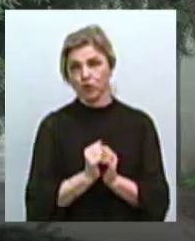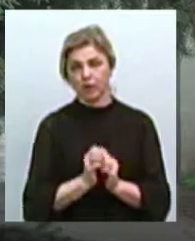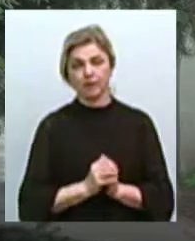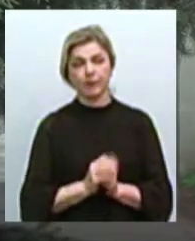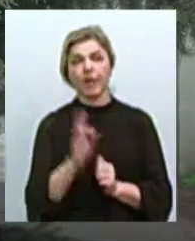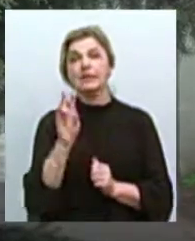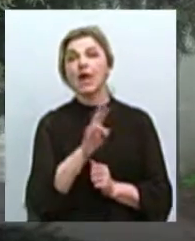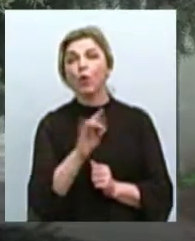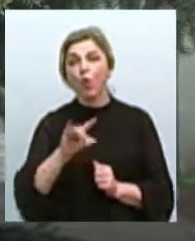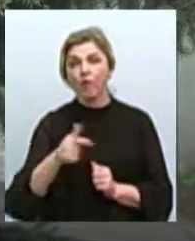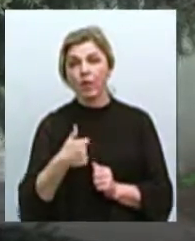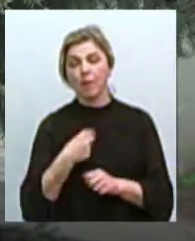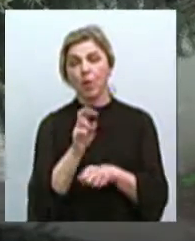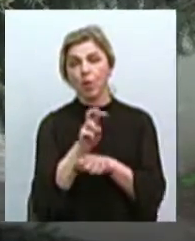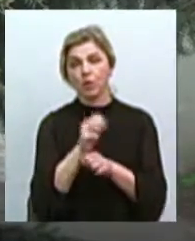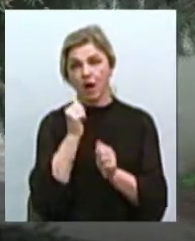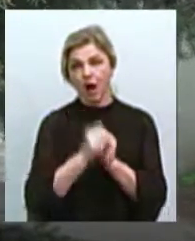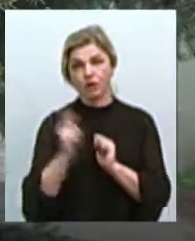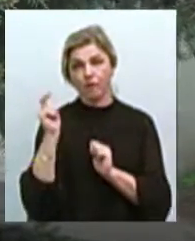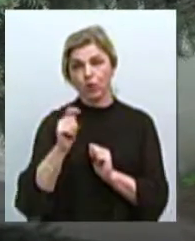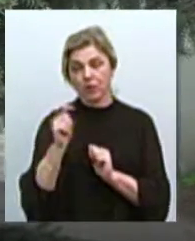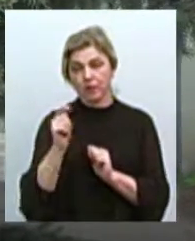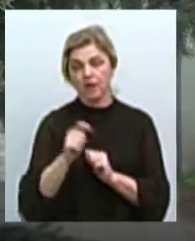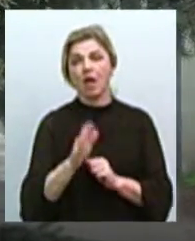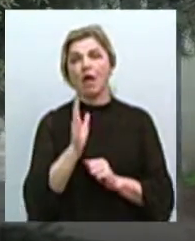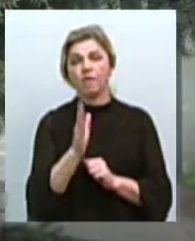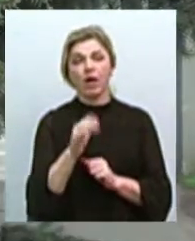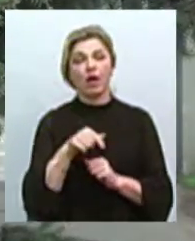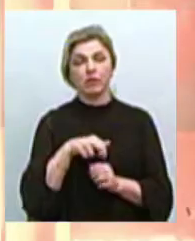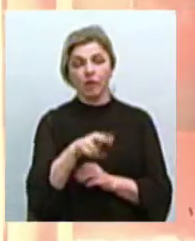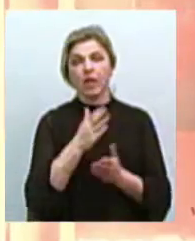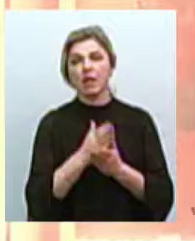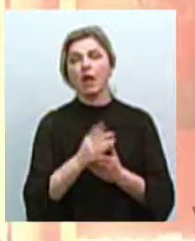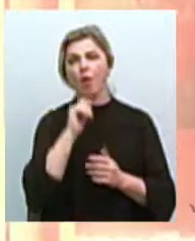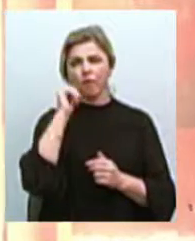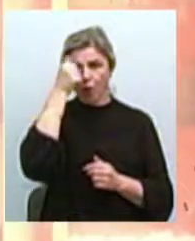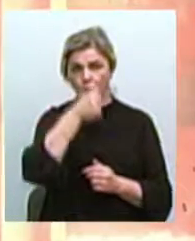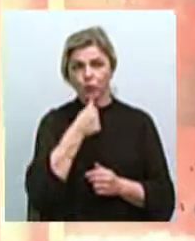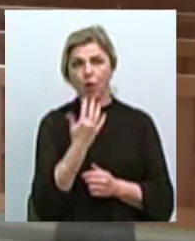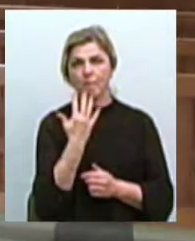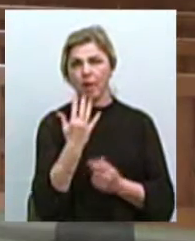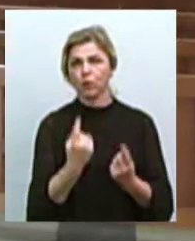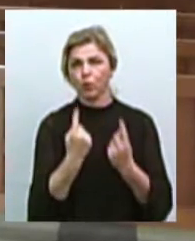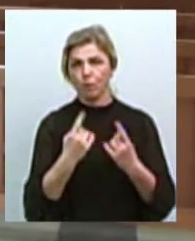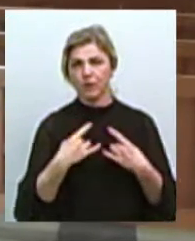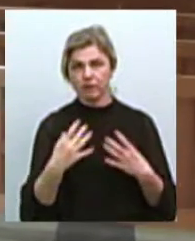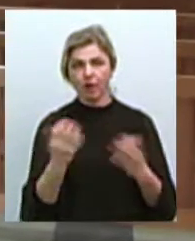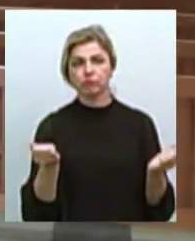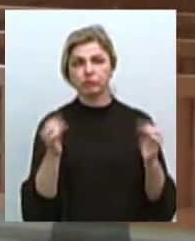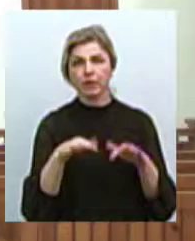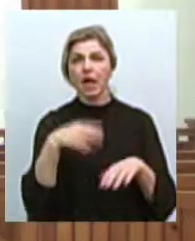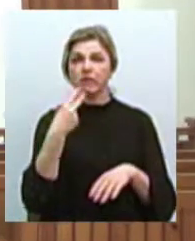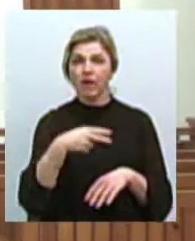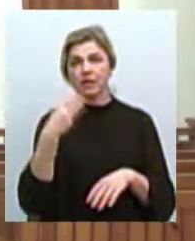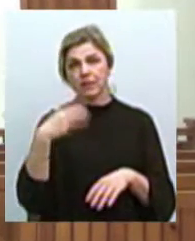До церкви ми ходимо зазвичай по неділях. У році є п'ять великих свят. У будні дні приходять 20-30 осіб, а